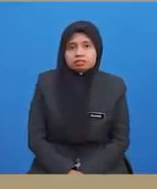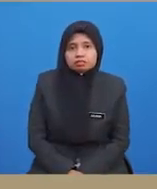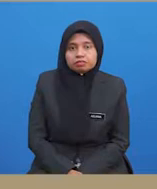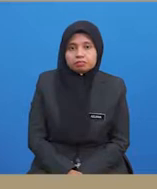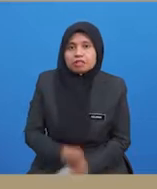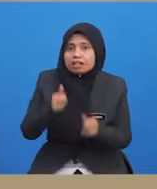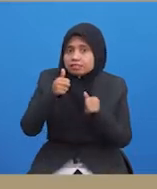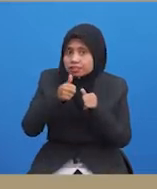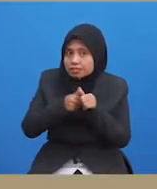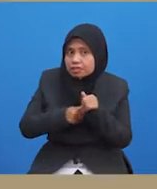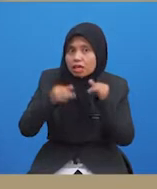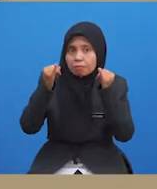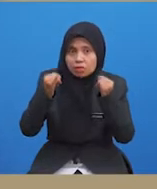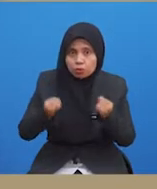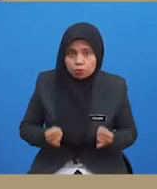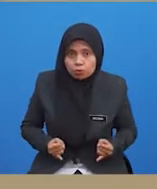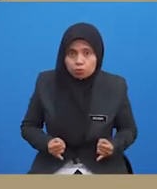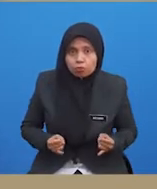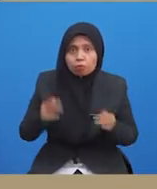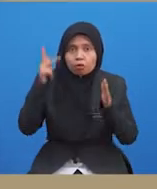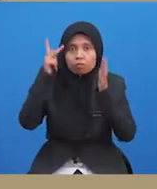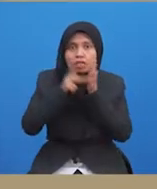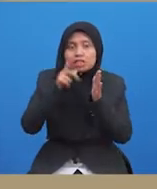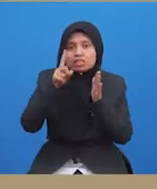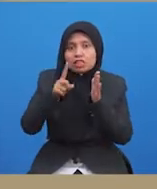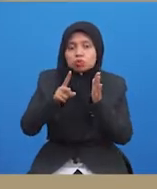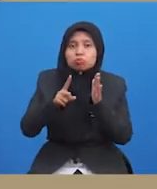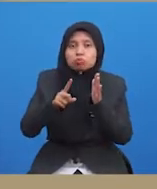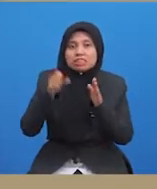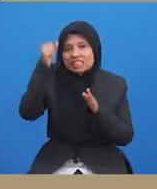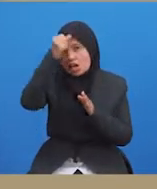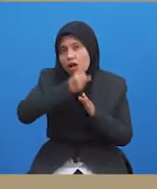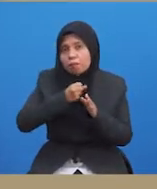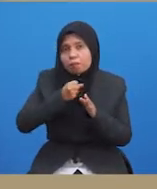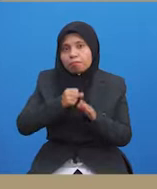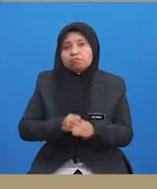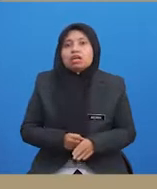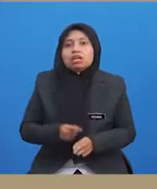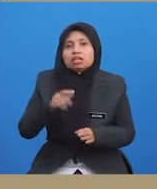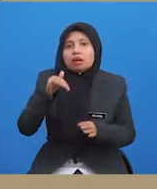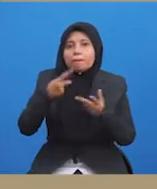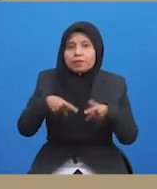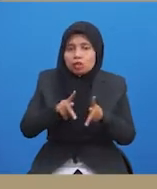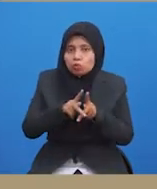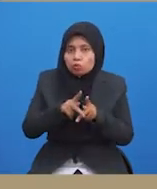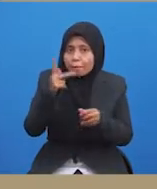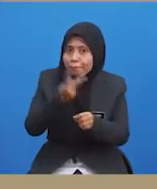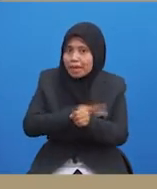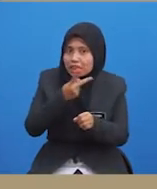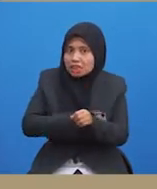Setiap individu mempamerkan satu tingkah laku alternatif yang perlu